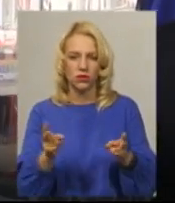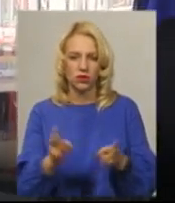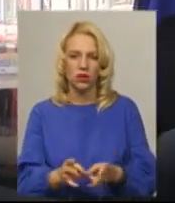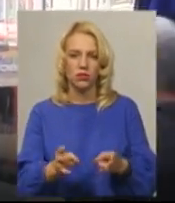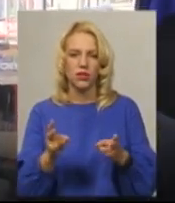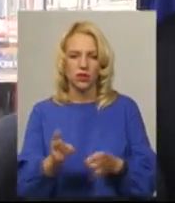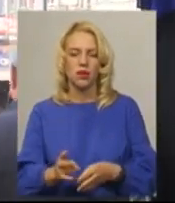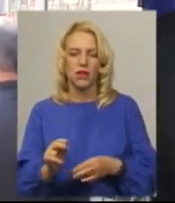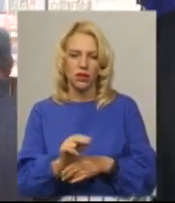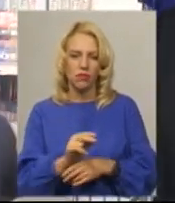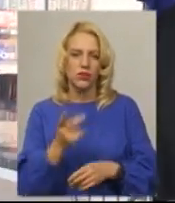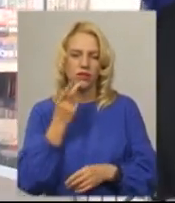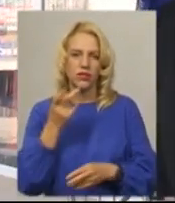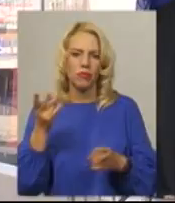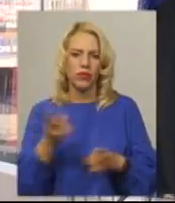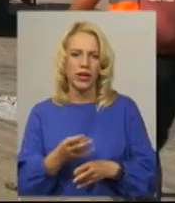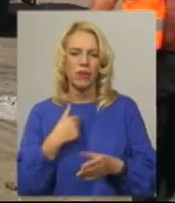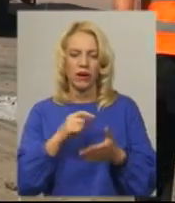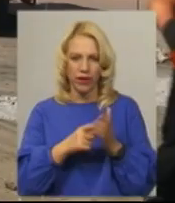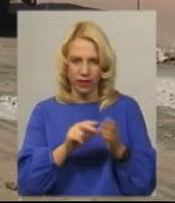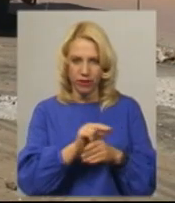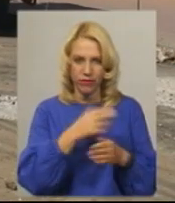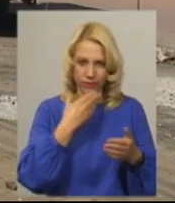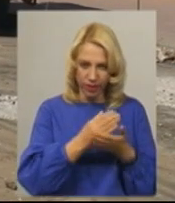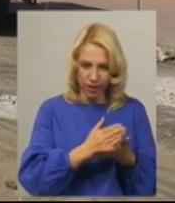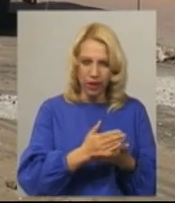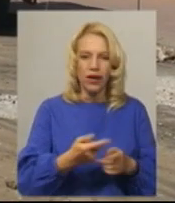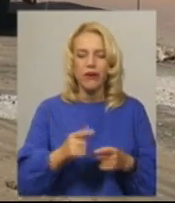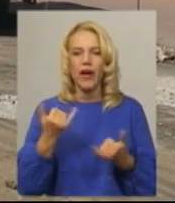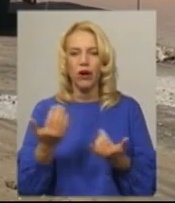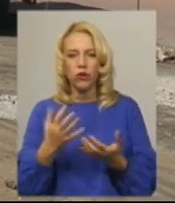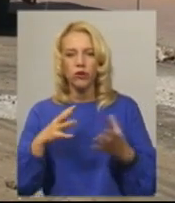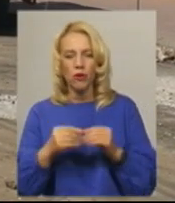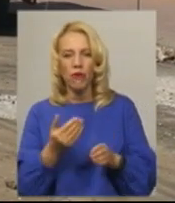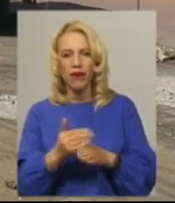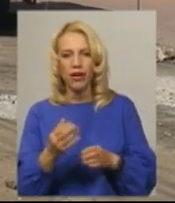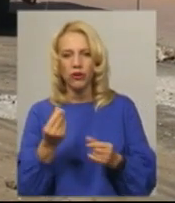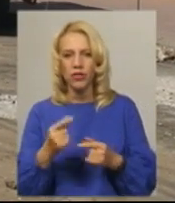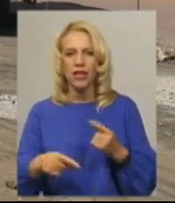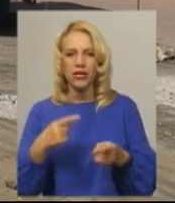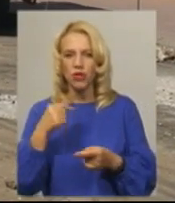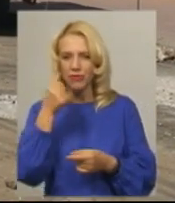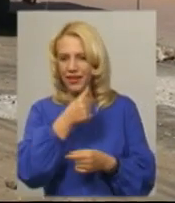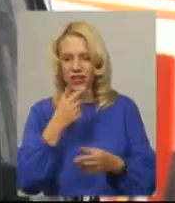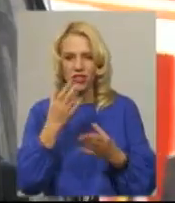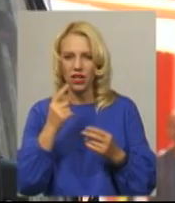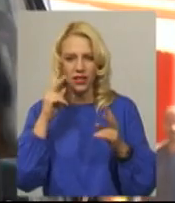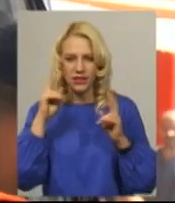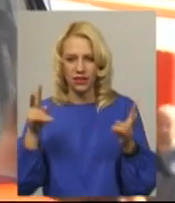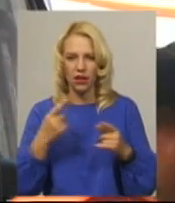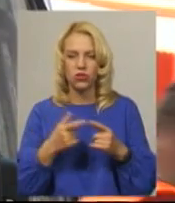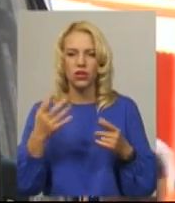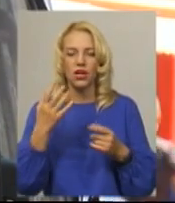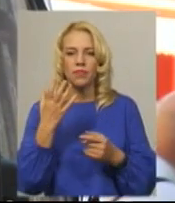Звичайно, ремонт завжди потрібен, не в квартиру робити. Яку суму виділять на ремонт доріг міста наступного року, ще не визначилися. В управлінні ЖКГ